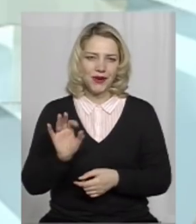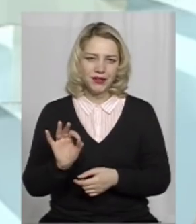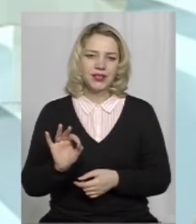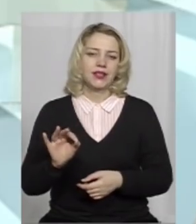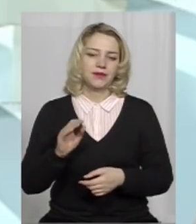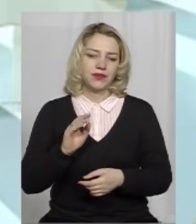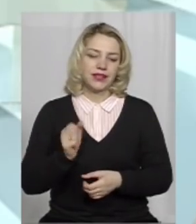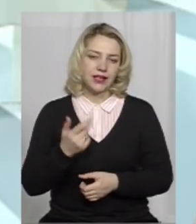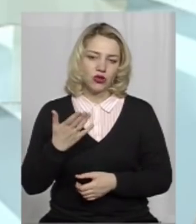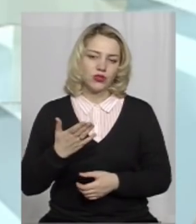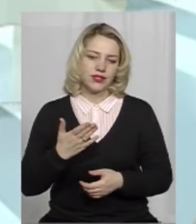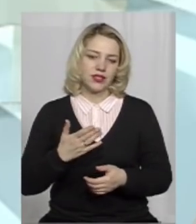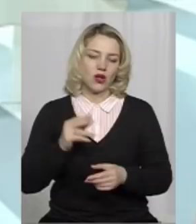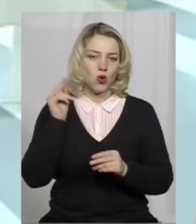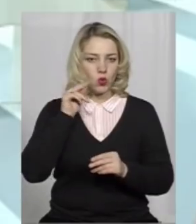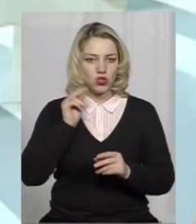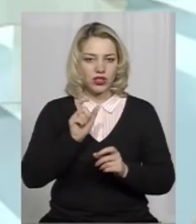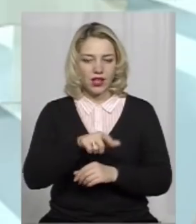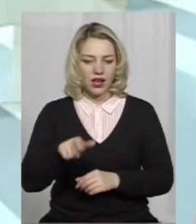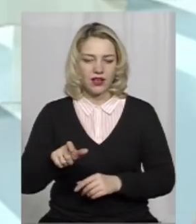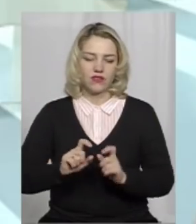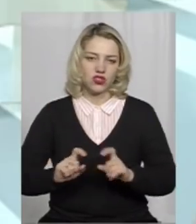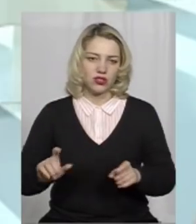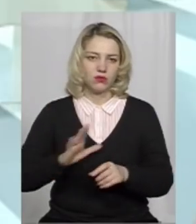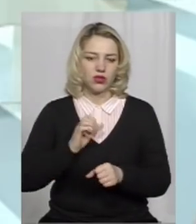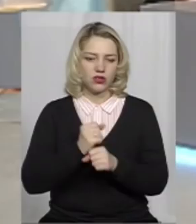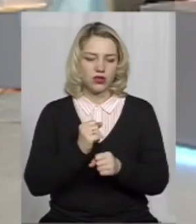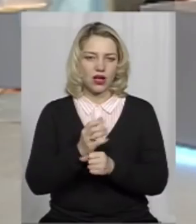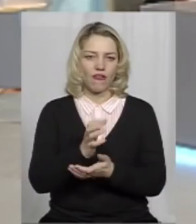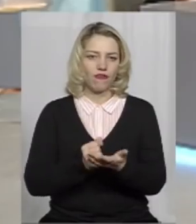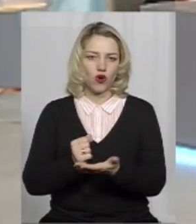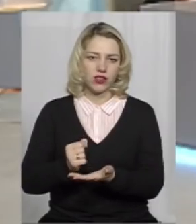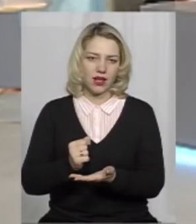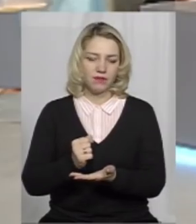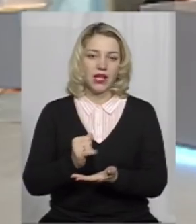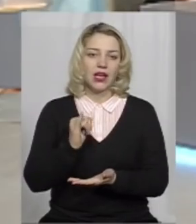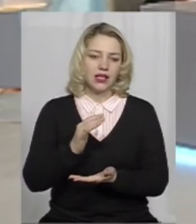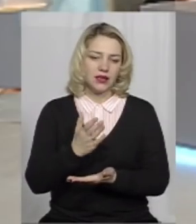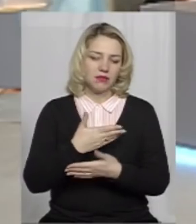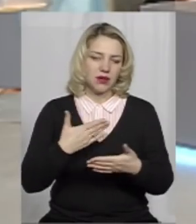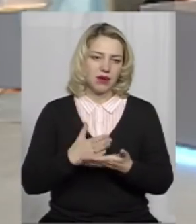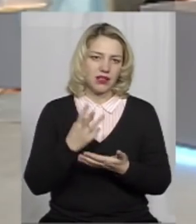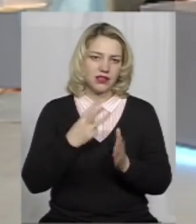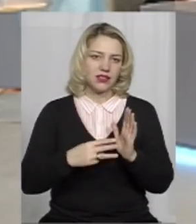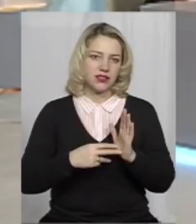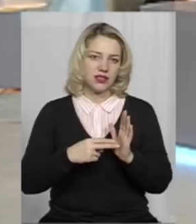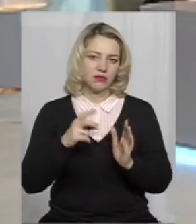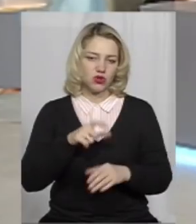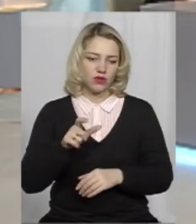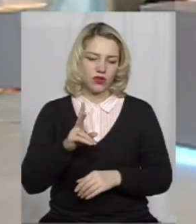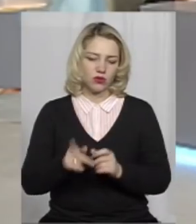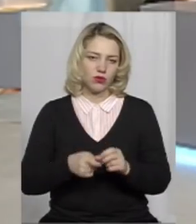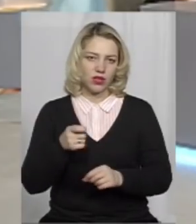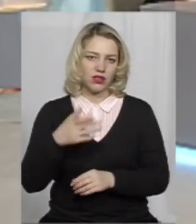кількості учителів, шкіл, була розроблена квота Міністерством освіти, і ми мали 37 чоловік, які